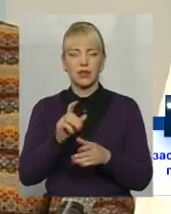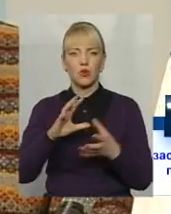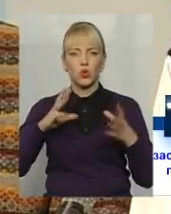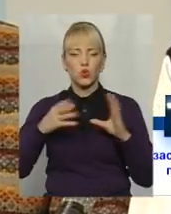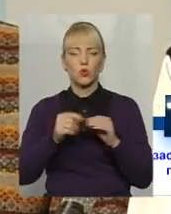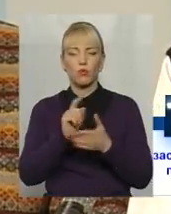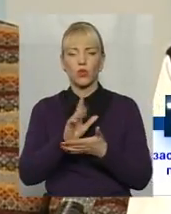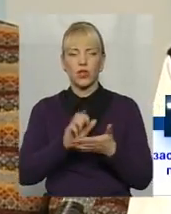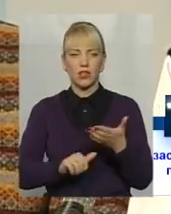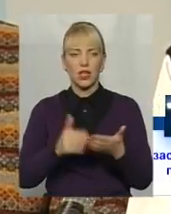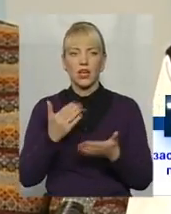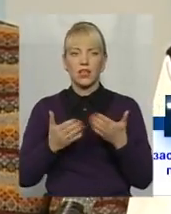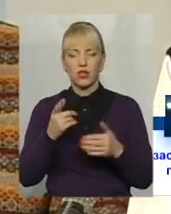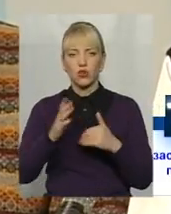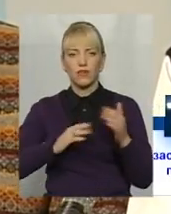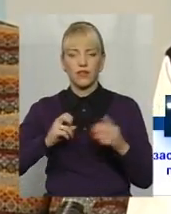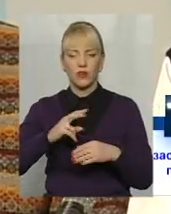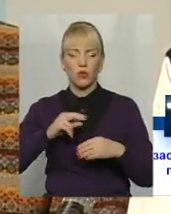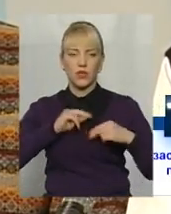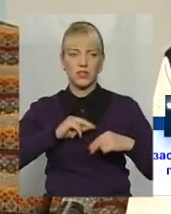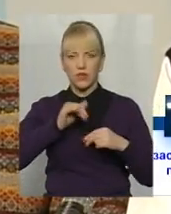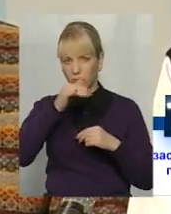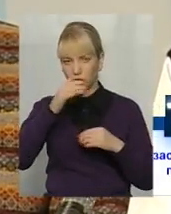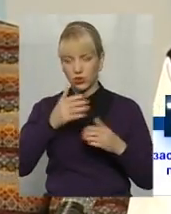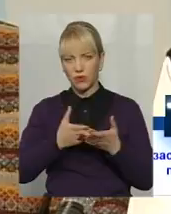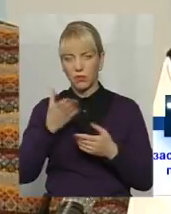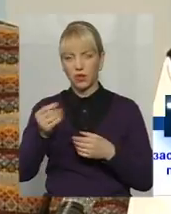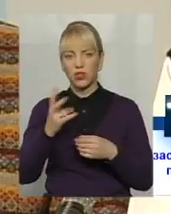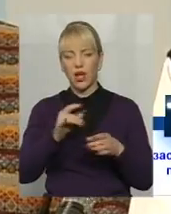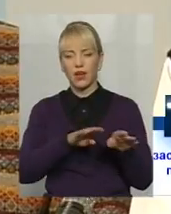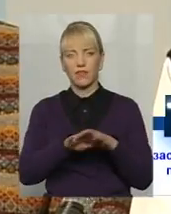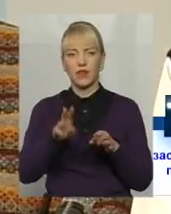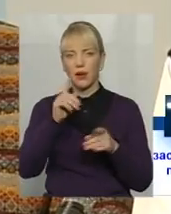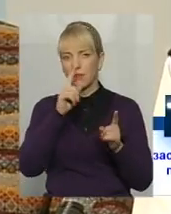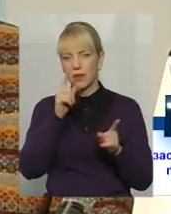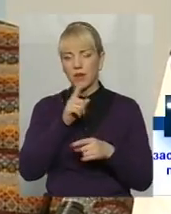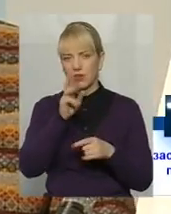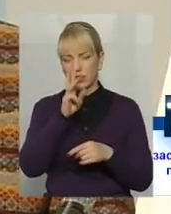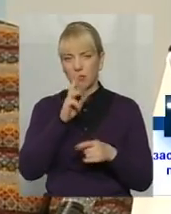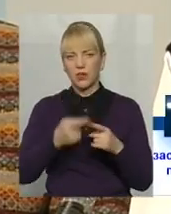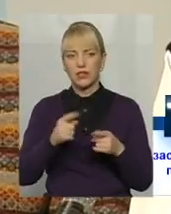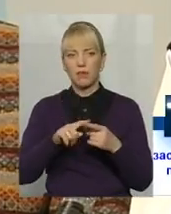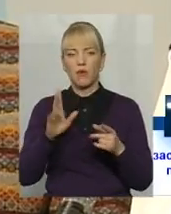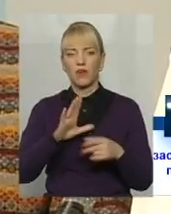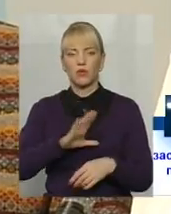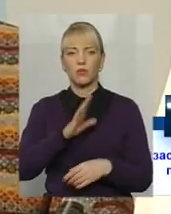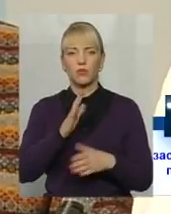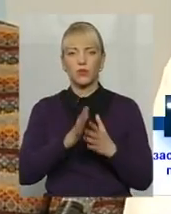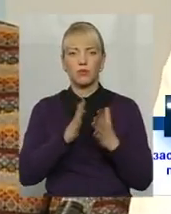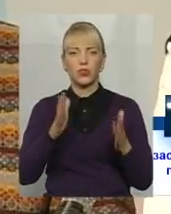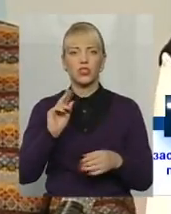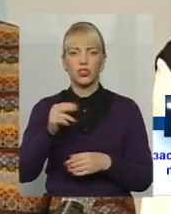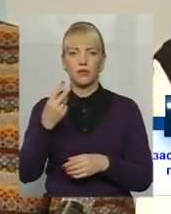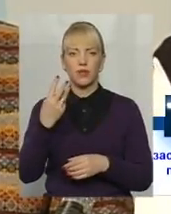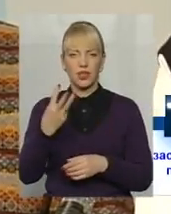пропорційно більше, якщо в них кваліфіковані працівники, вони не можуть виплачувати на рівні мінімальної заробітної Це має бути більше, ніж 3200. Певне